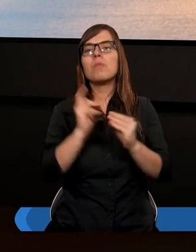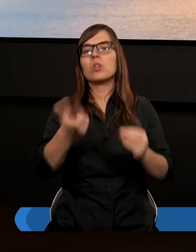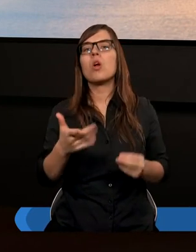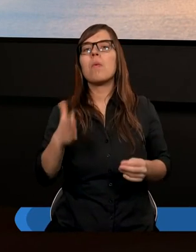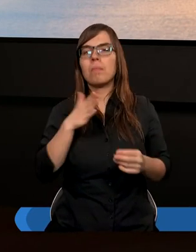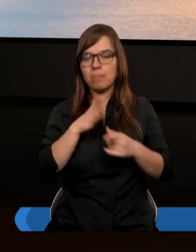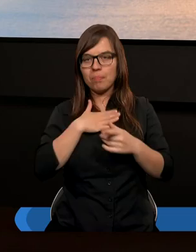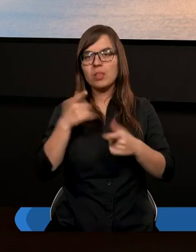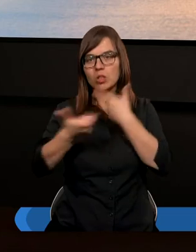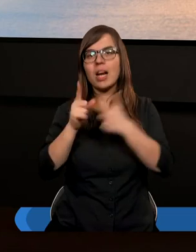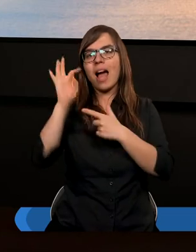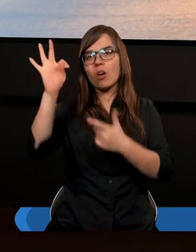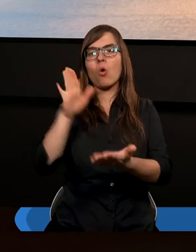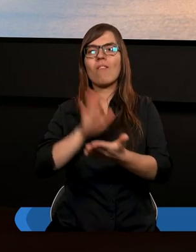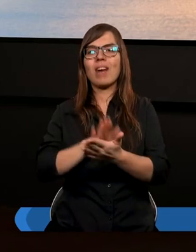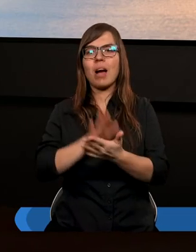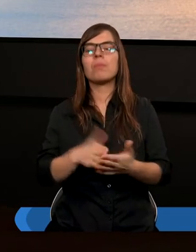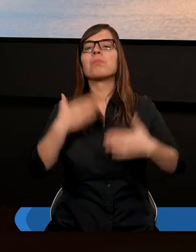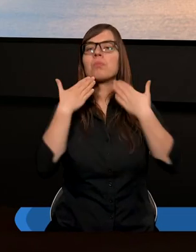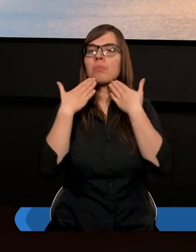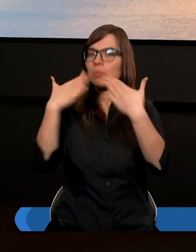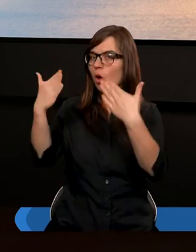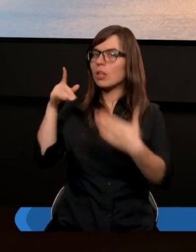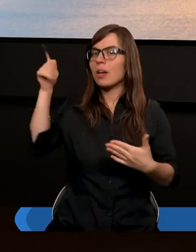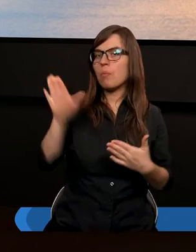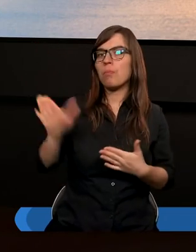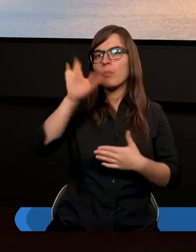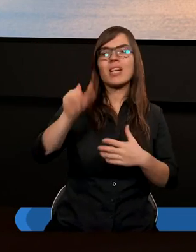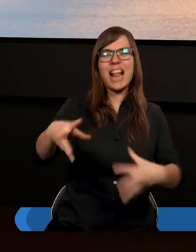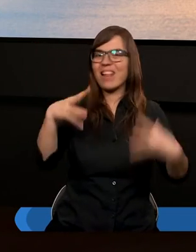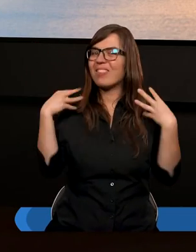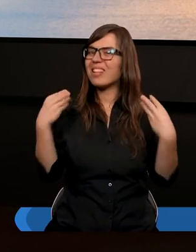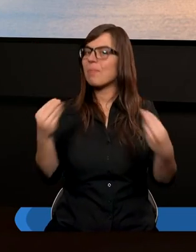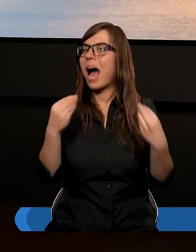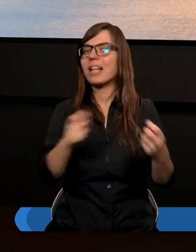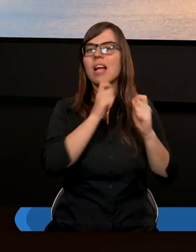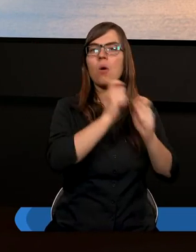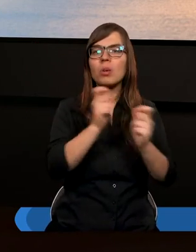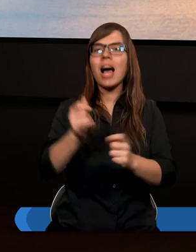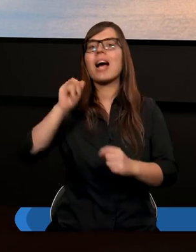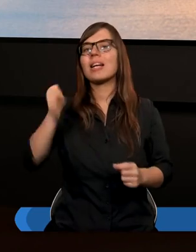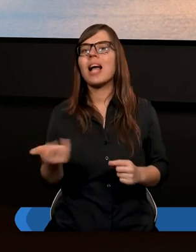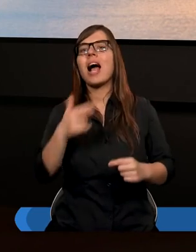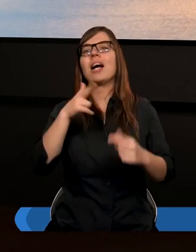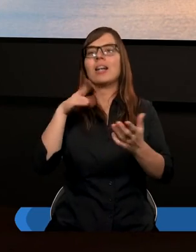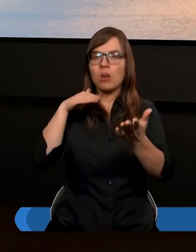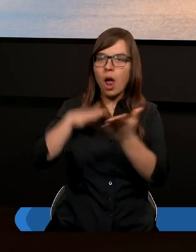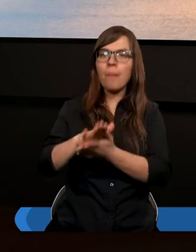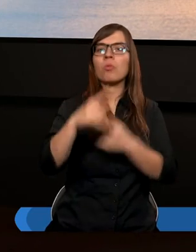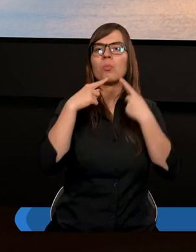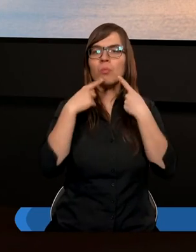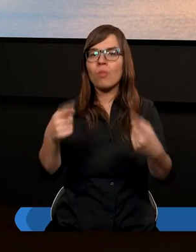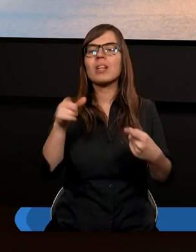czynimy dla Jego chwały podziękujmy Bogu za te wspaniałe dary jakie jest jak na początku